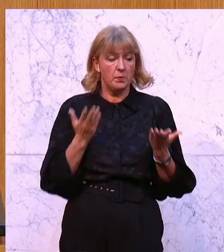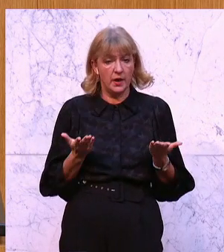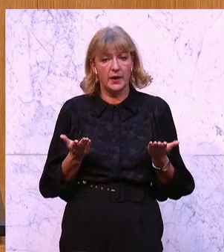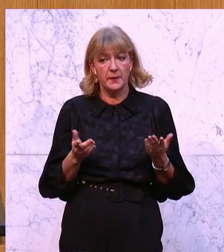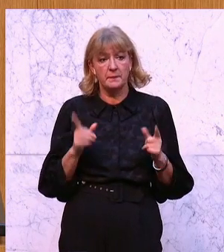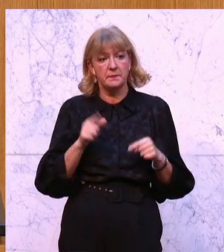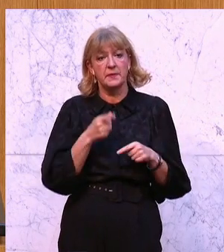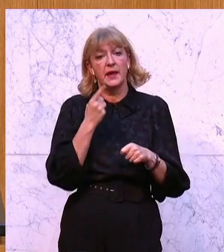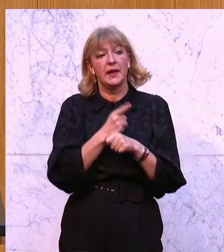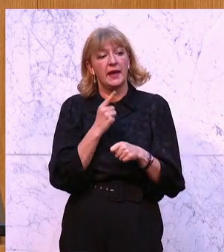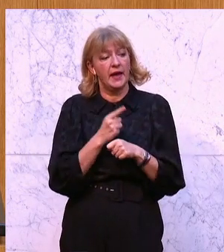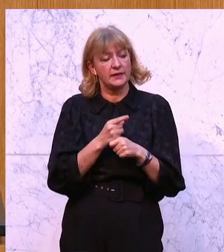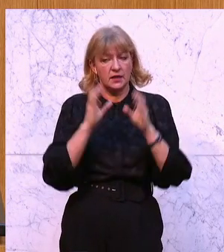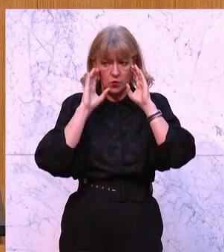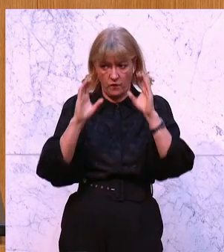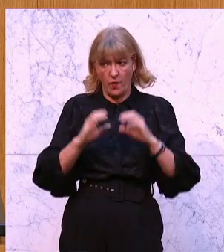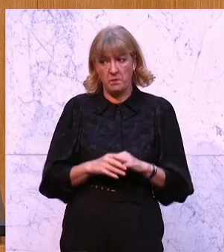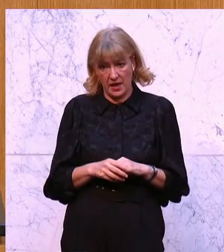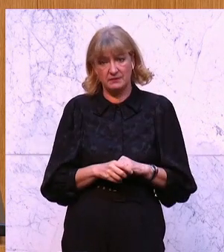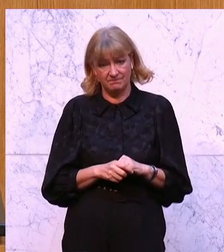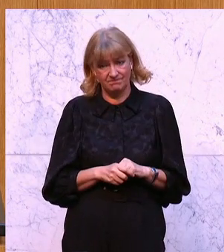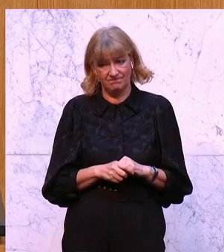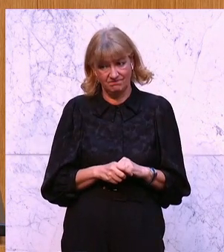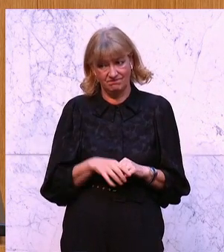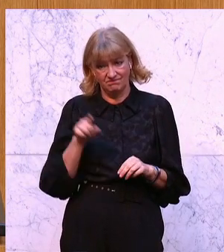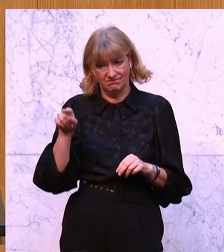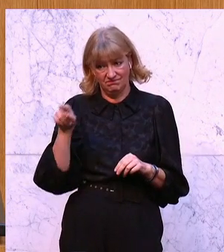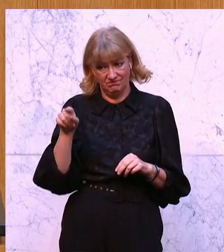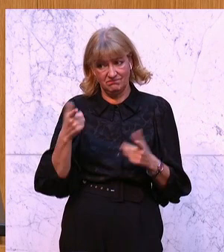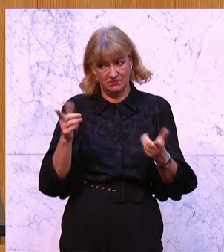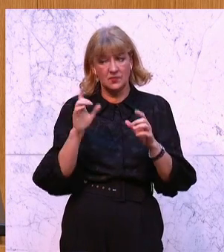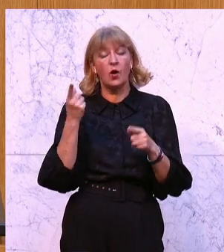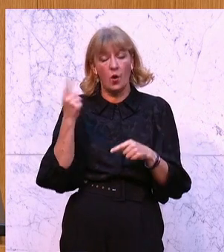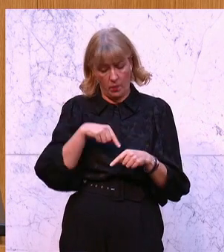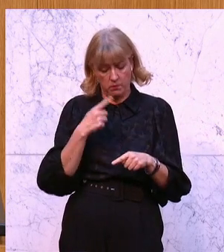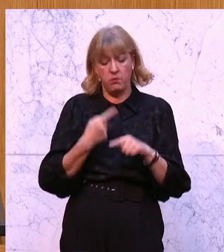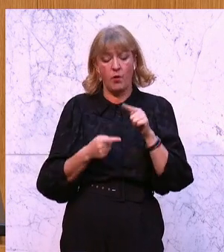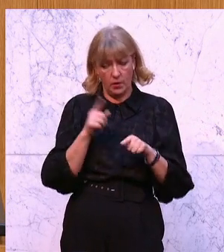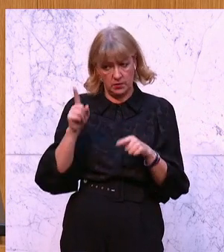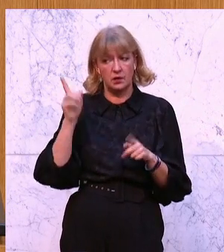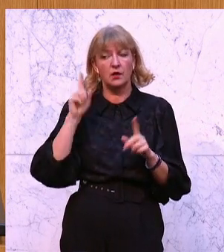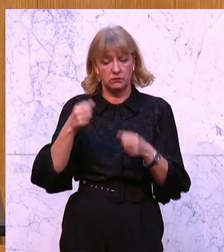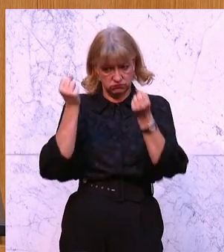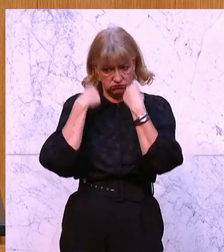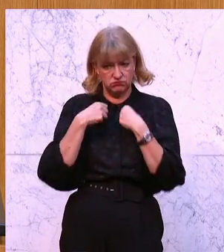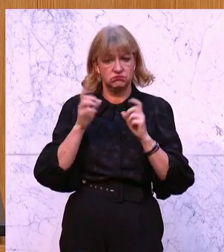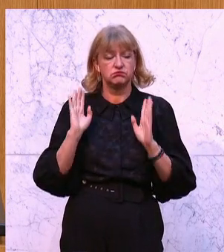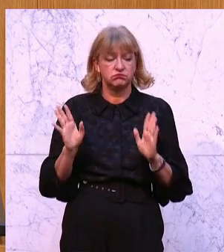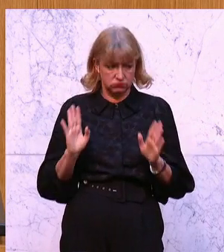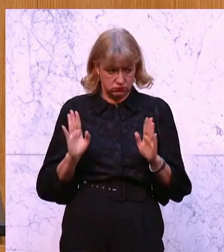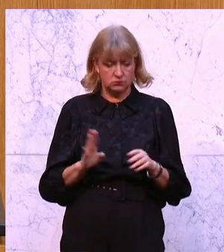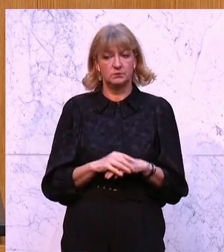an die Adresse der ÖVP gerichtet, das wird Ihnen politisch noch teuer zu stehen bekommen und zu Recht. Und